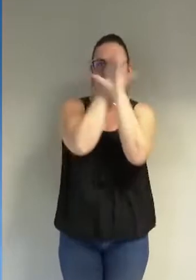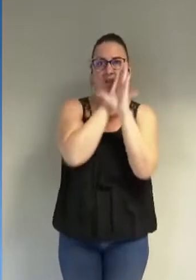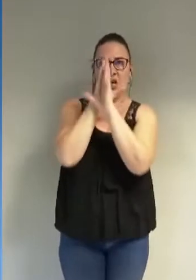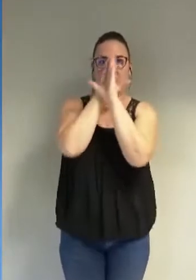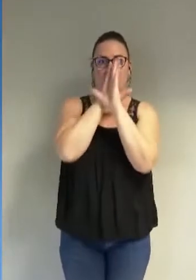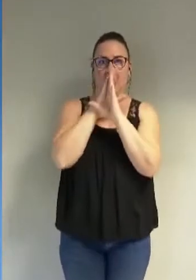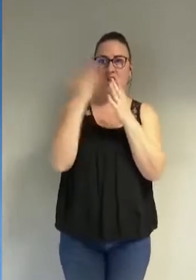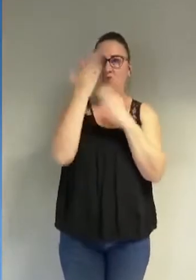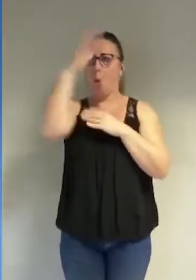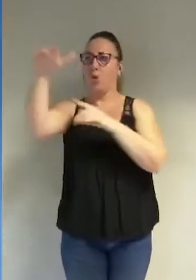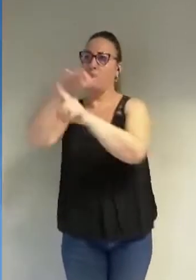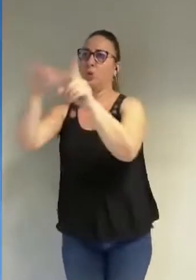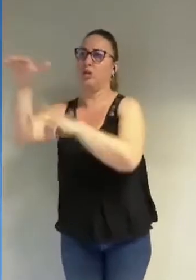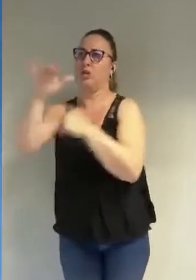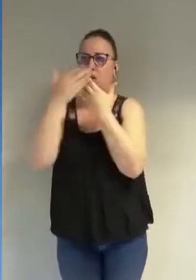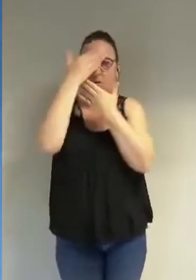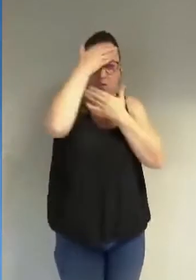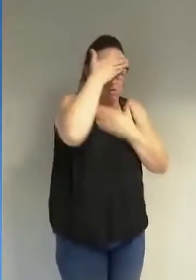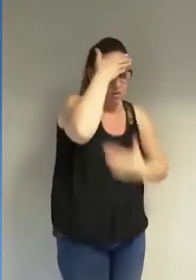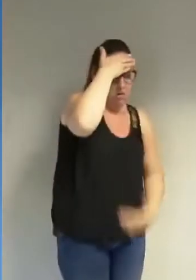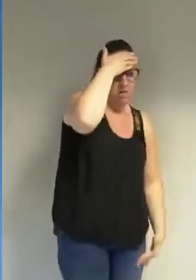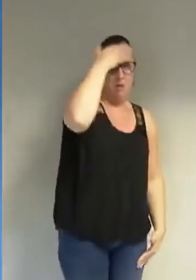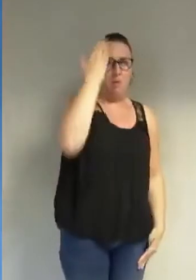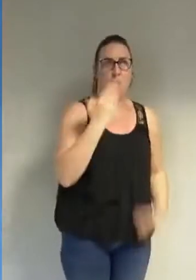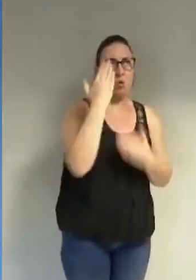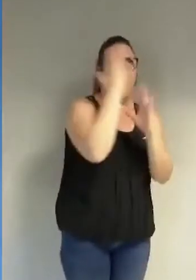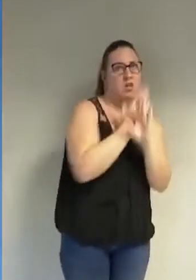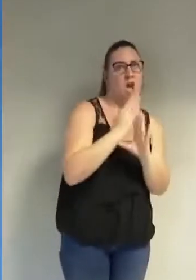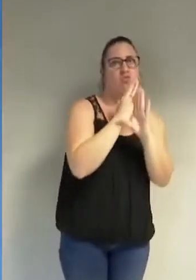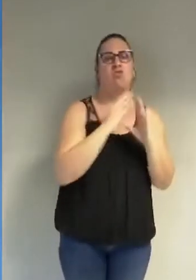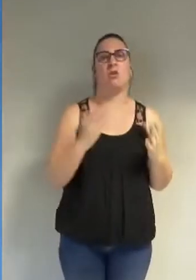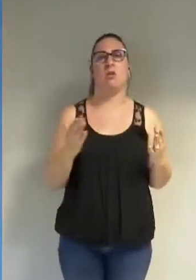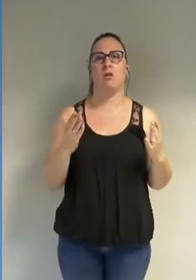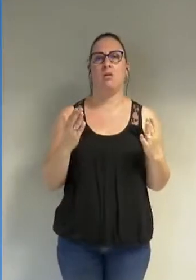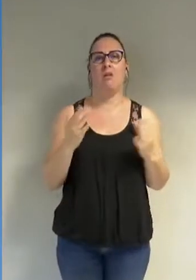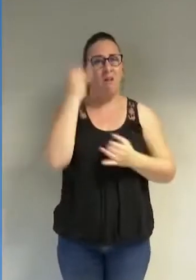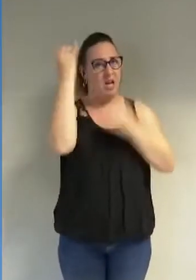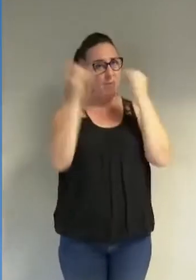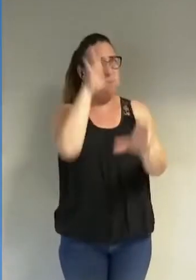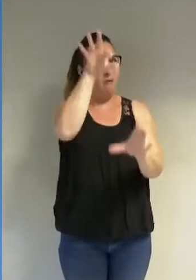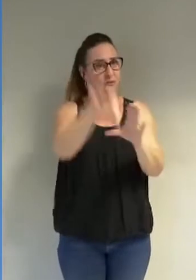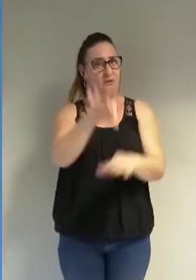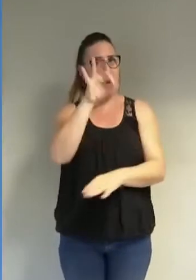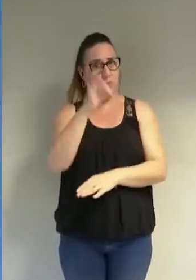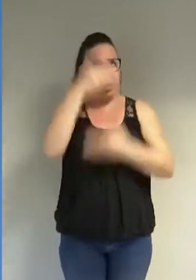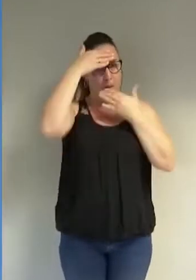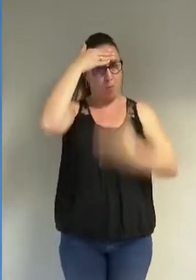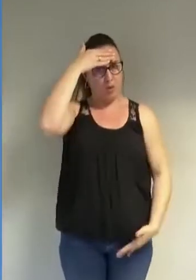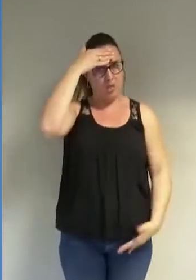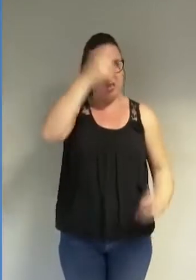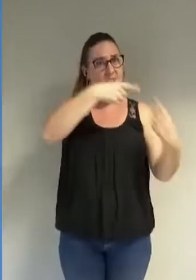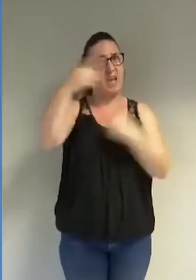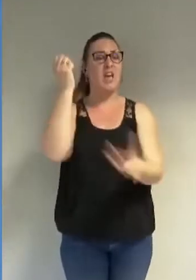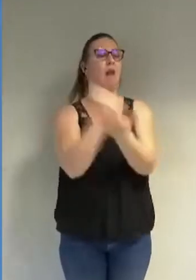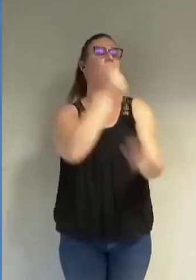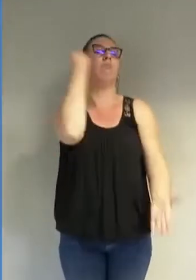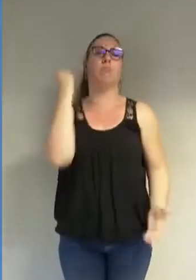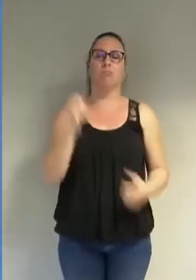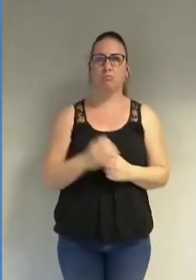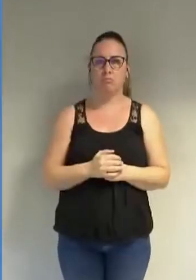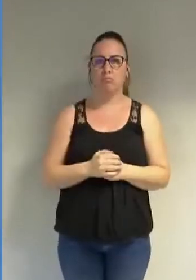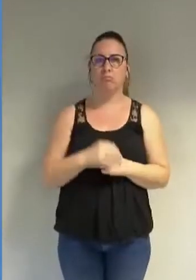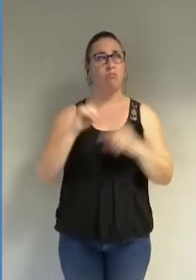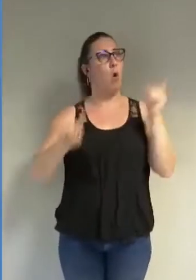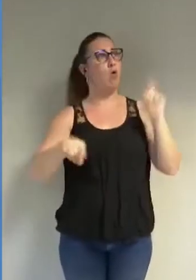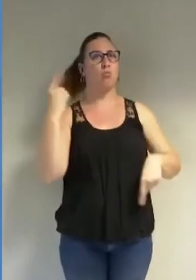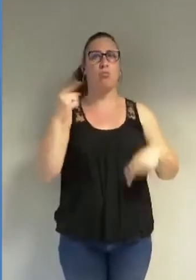partie de la société en autorisant le Burkini on validerait ce modèle on le banalisera